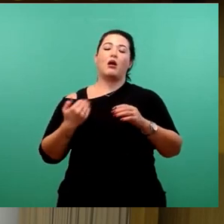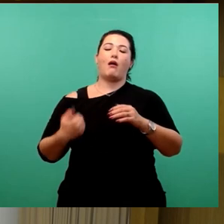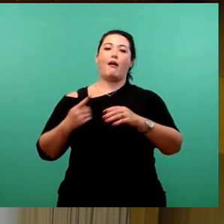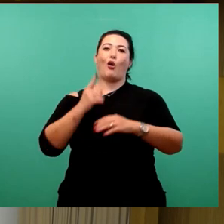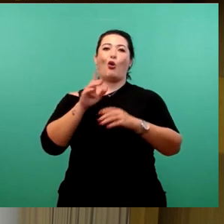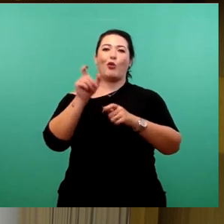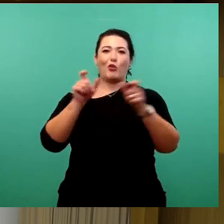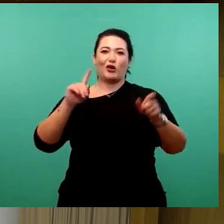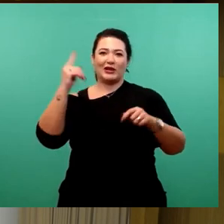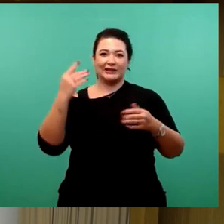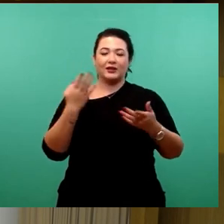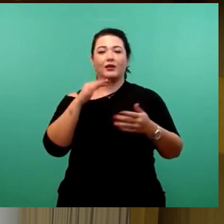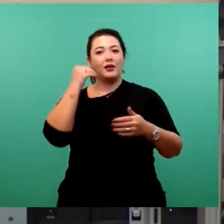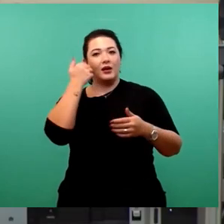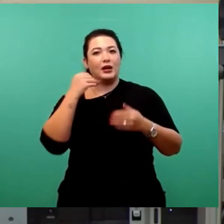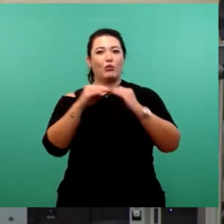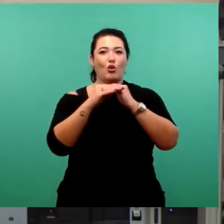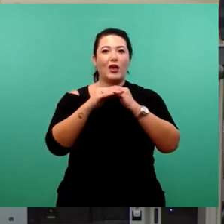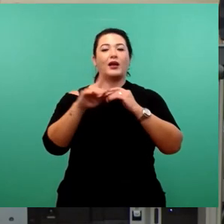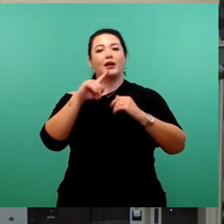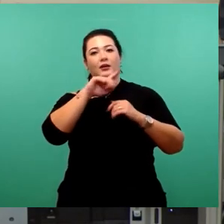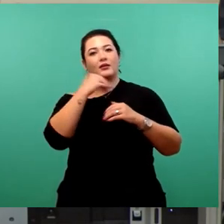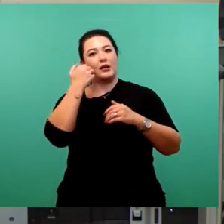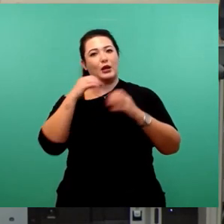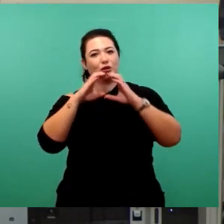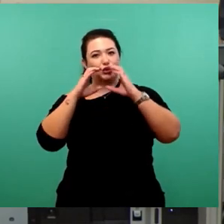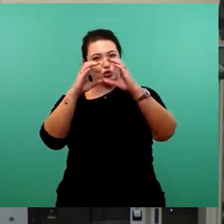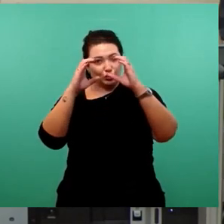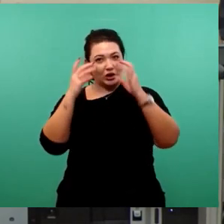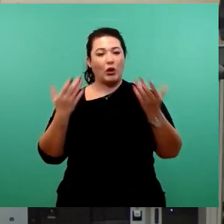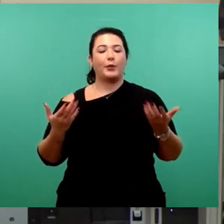Vielen Dank. Auch am Livestream.